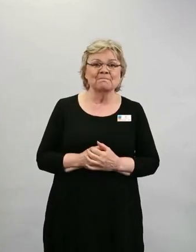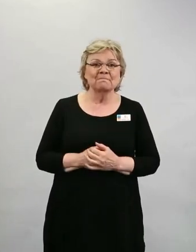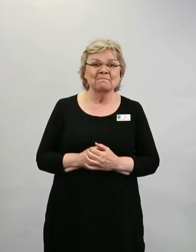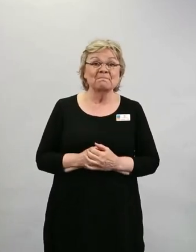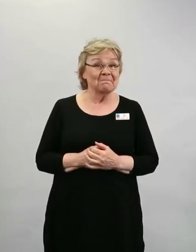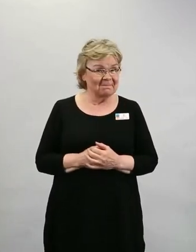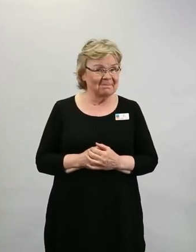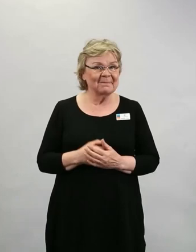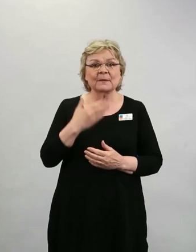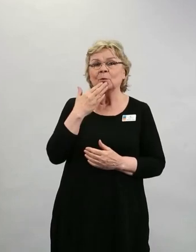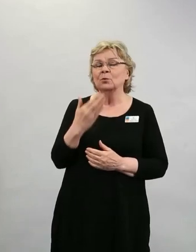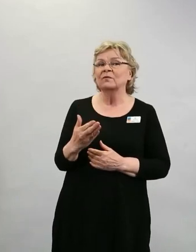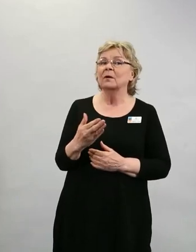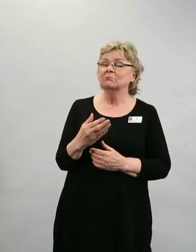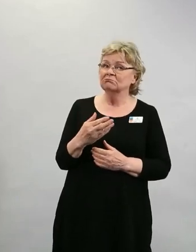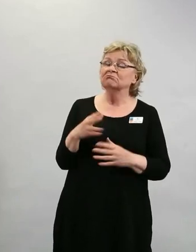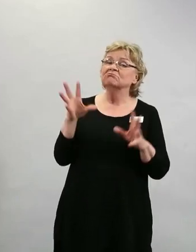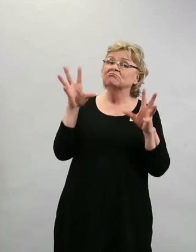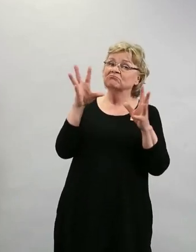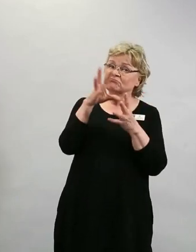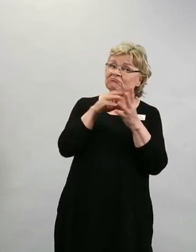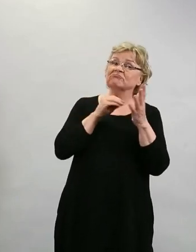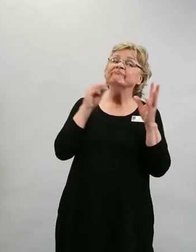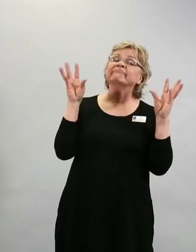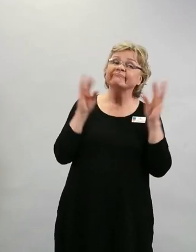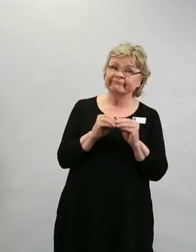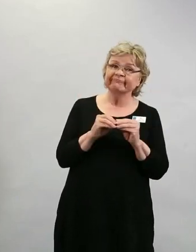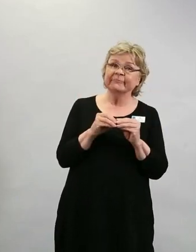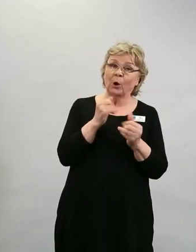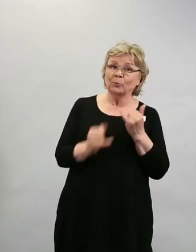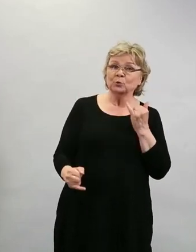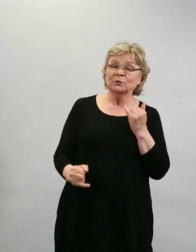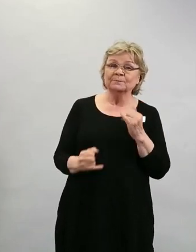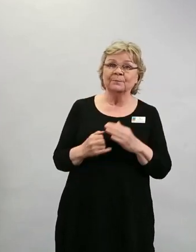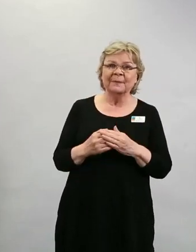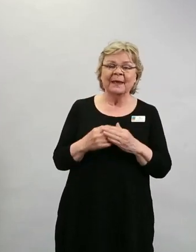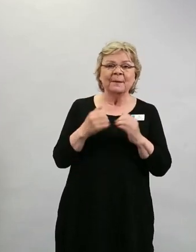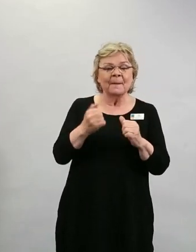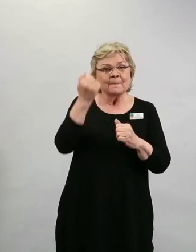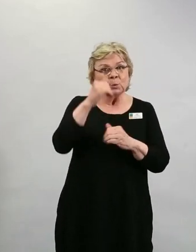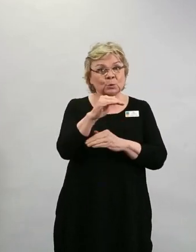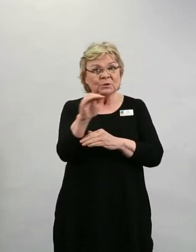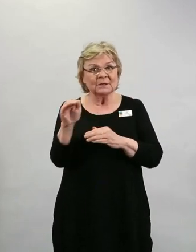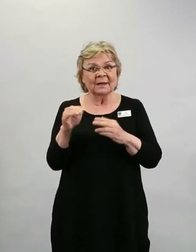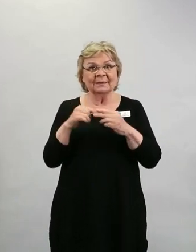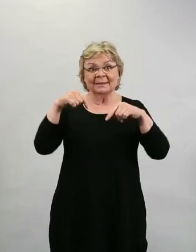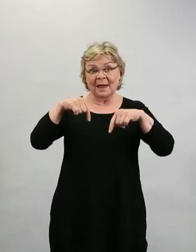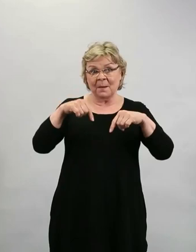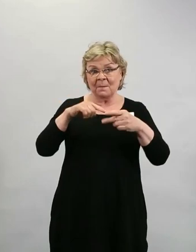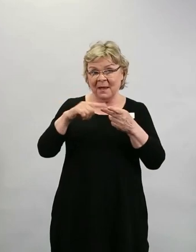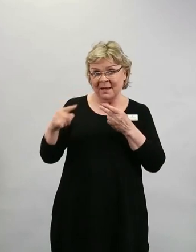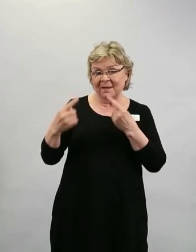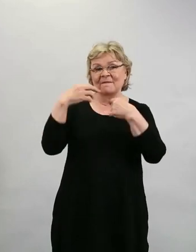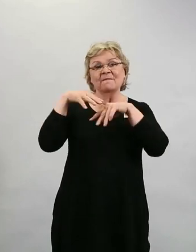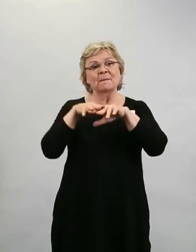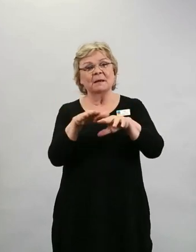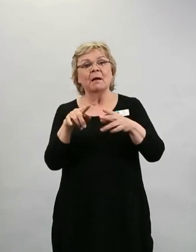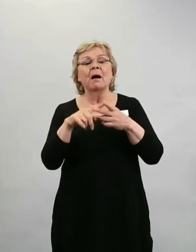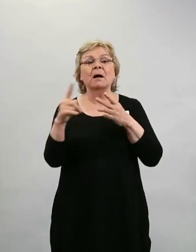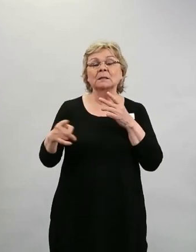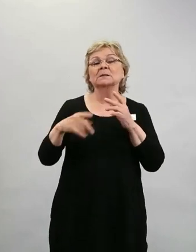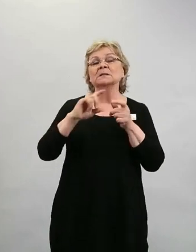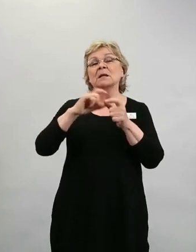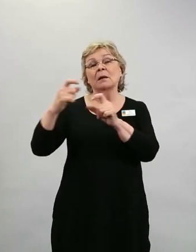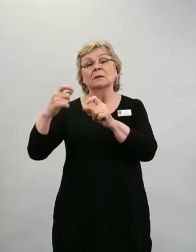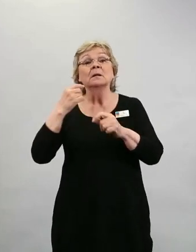loppuun hyvä kiteytys. Ennen kuin lopetetaan, muistutan vielä, että meillähän tämä koronarokotuswebinaarien sarja jatkuu.